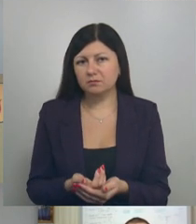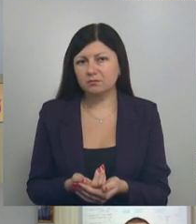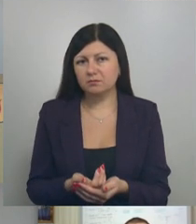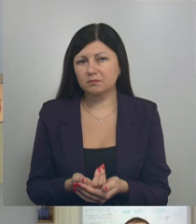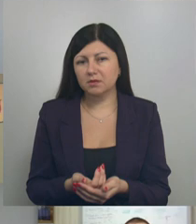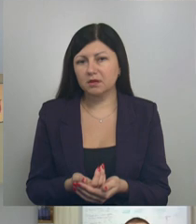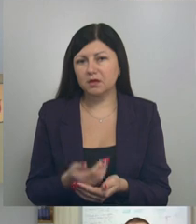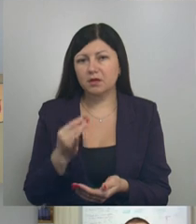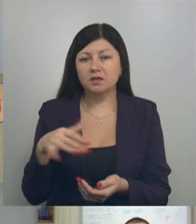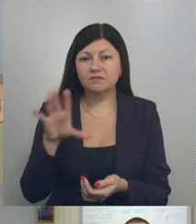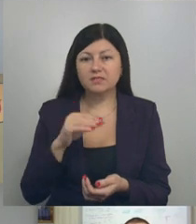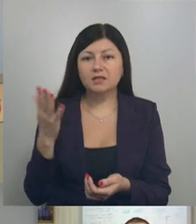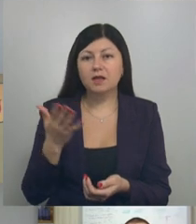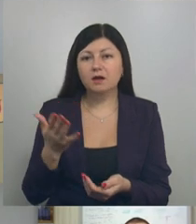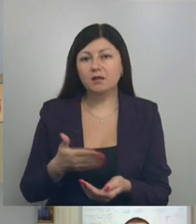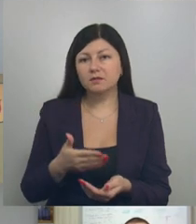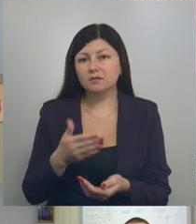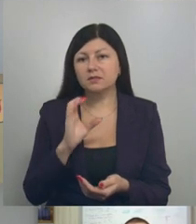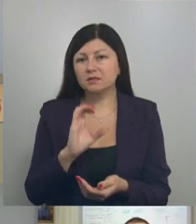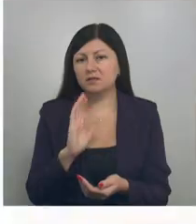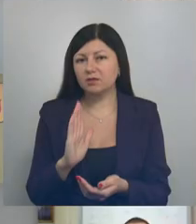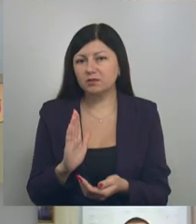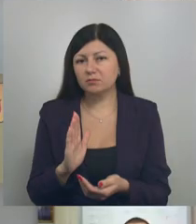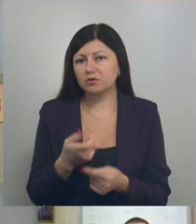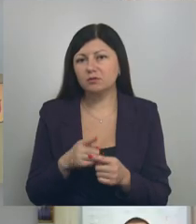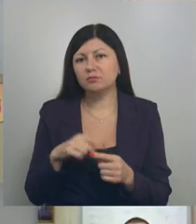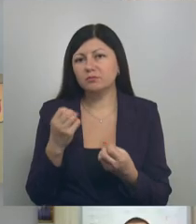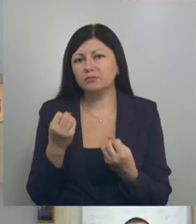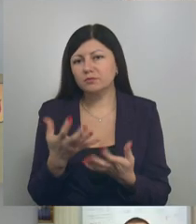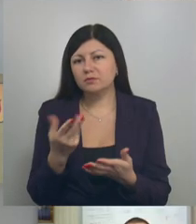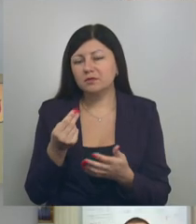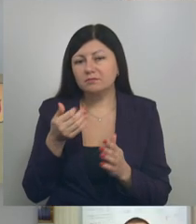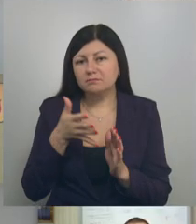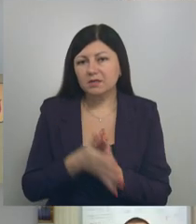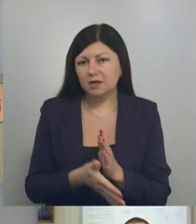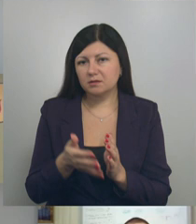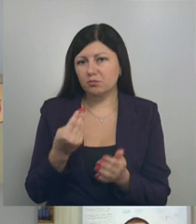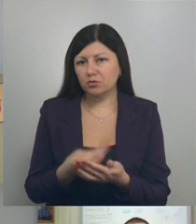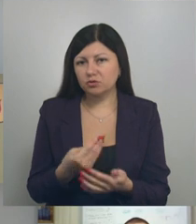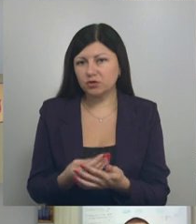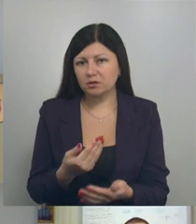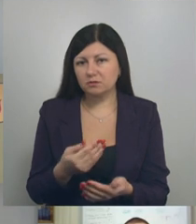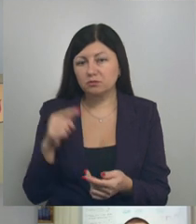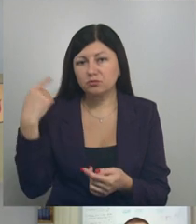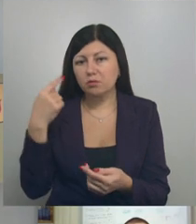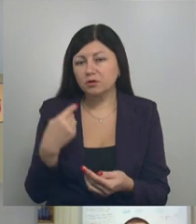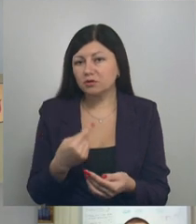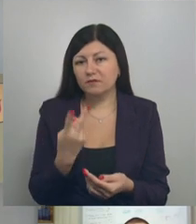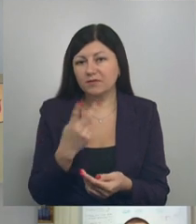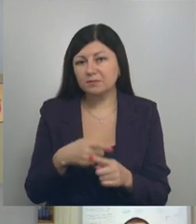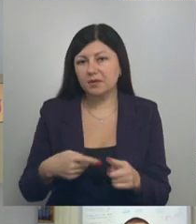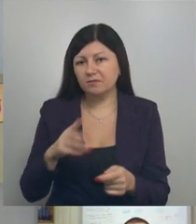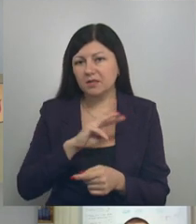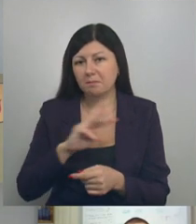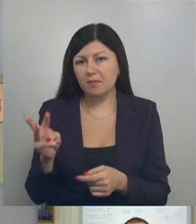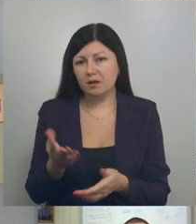И все доклады, они, Сергей Владимирович, на самом деле парадные. Тратим бюджетные деньги, сумасшедшие, 2,5 миллиарда.